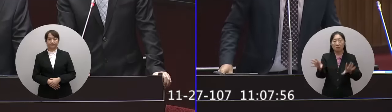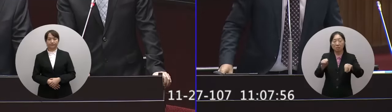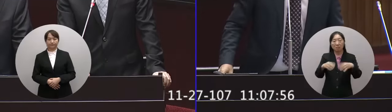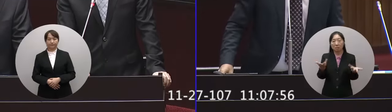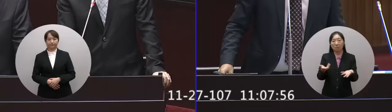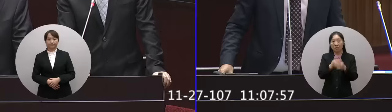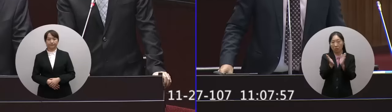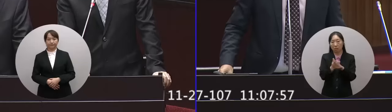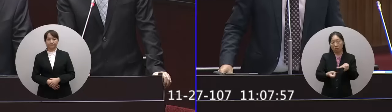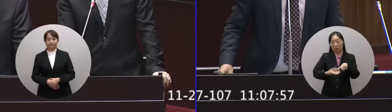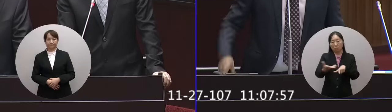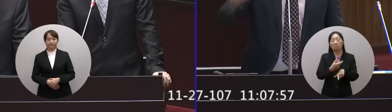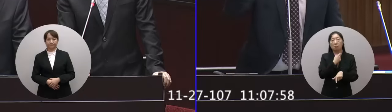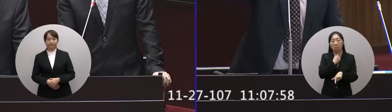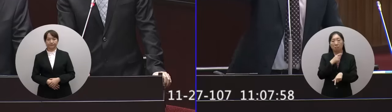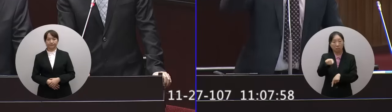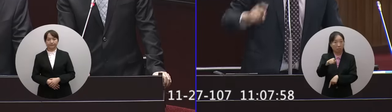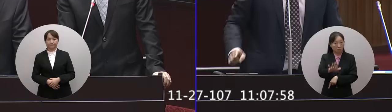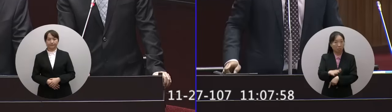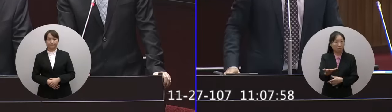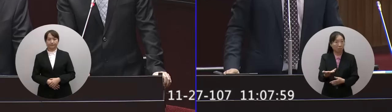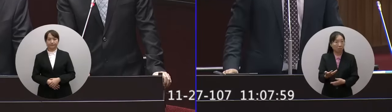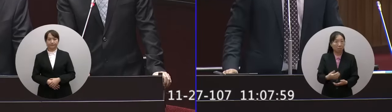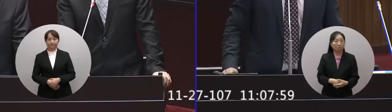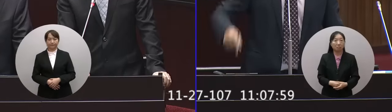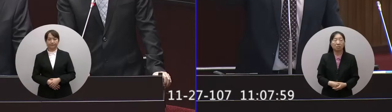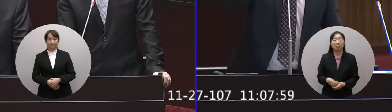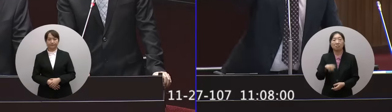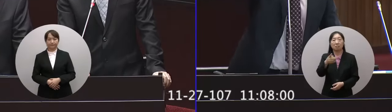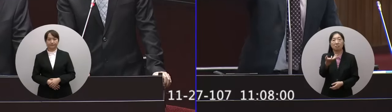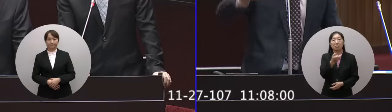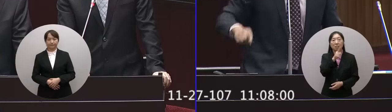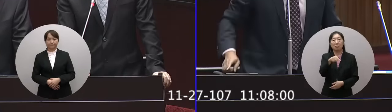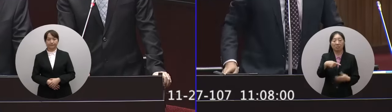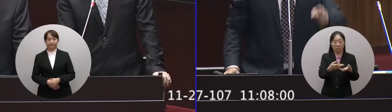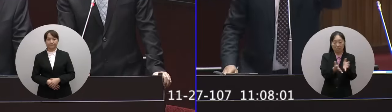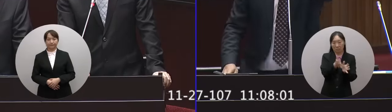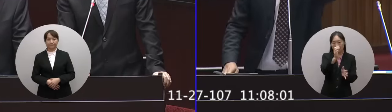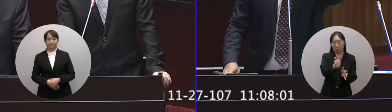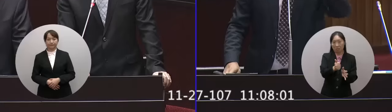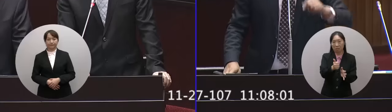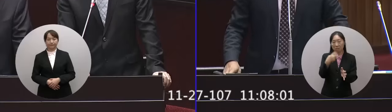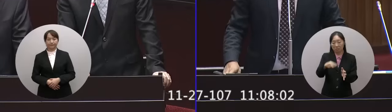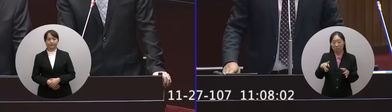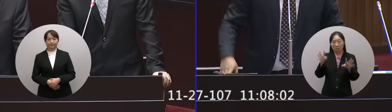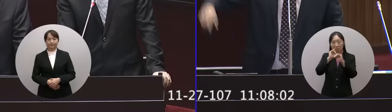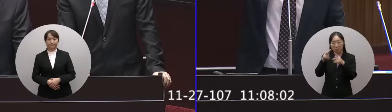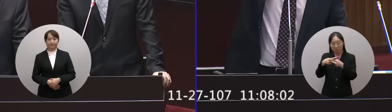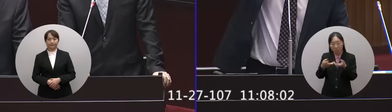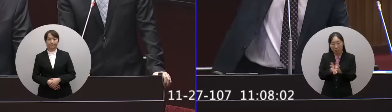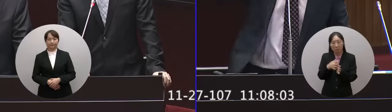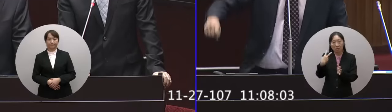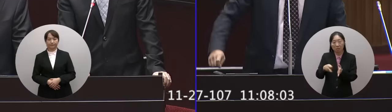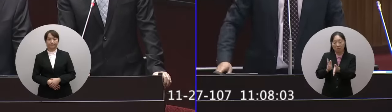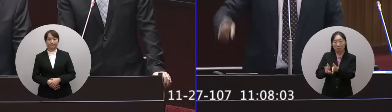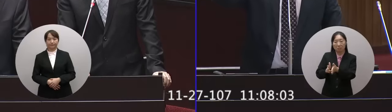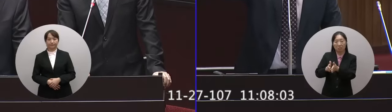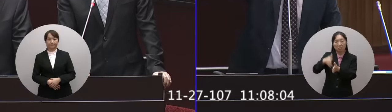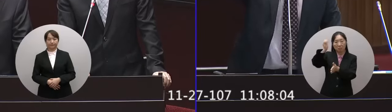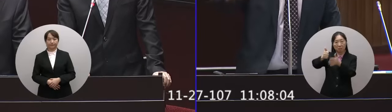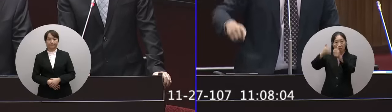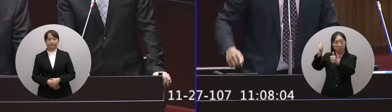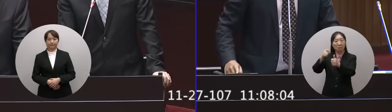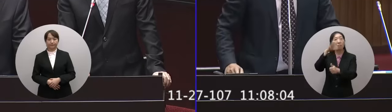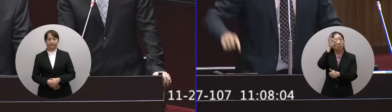有嗎你剛剛所講的只有你這位部長可能還有調查小組的人還有台鐵的高層